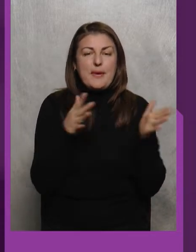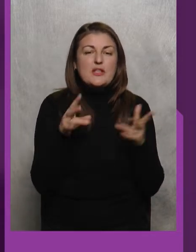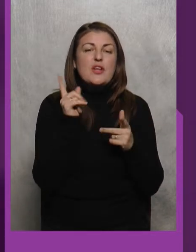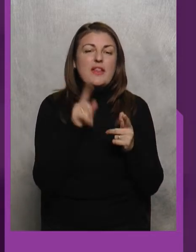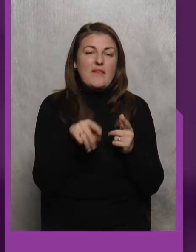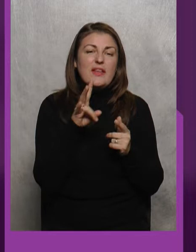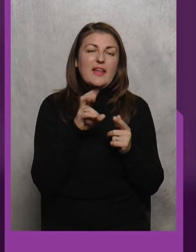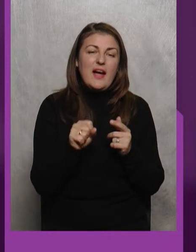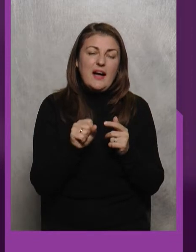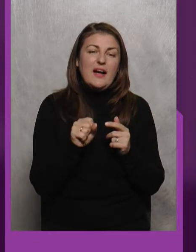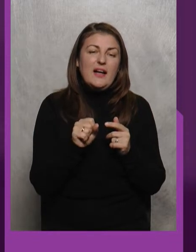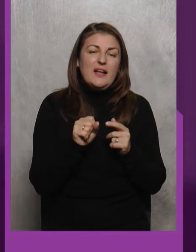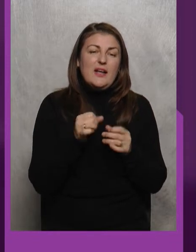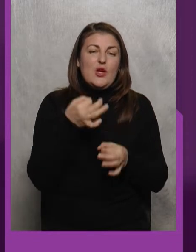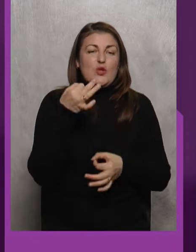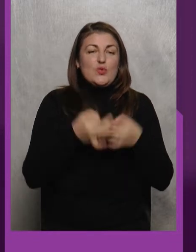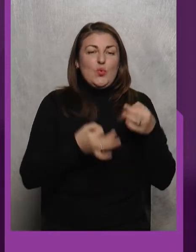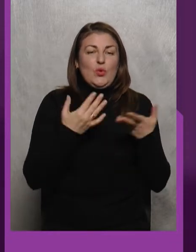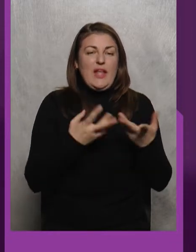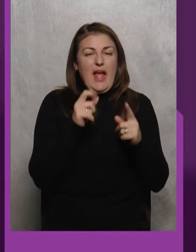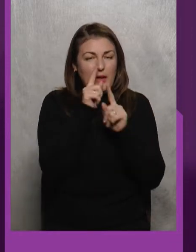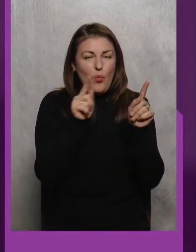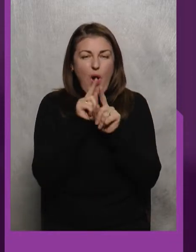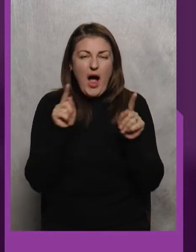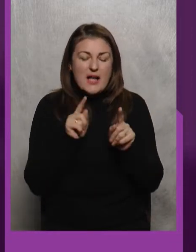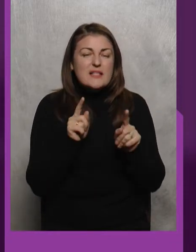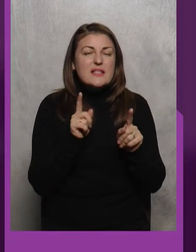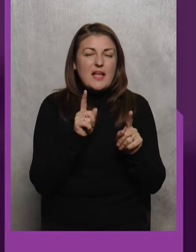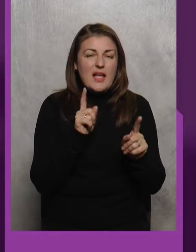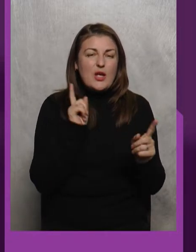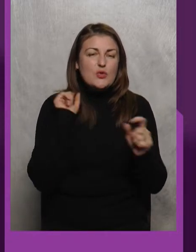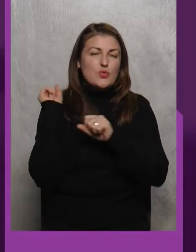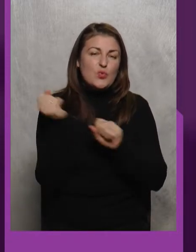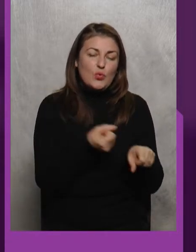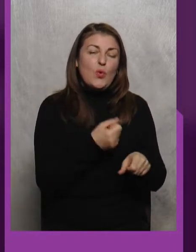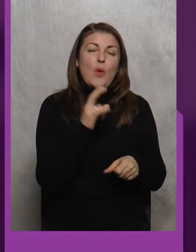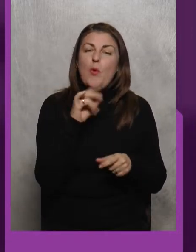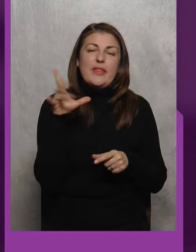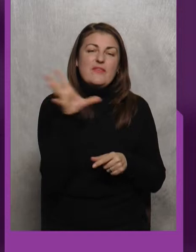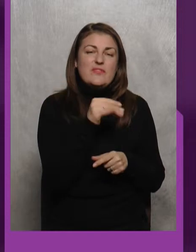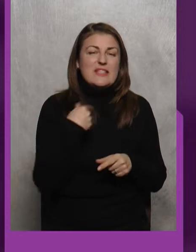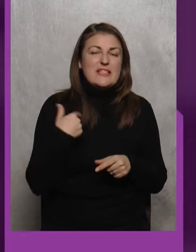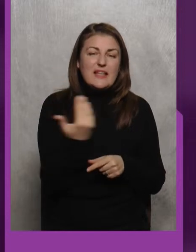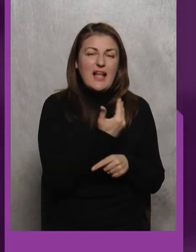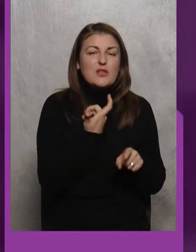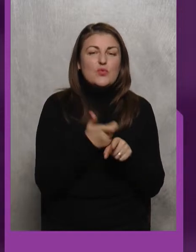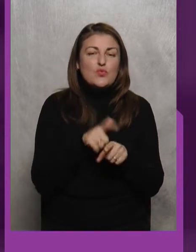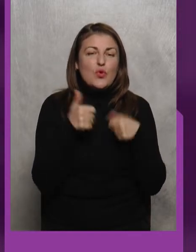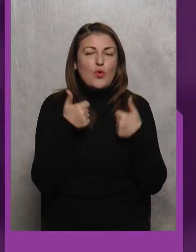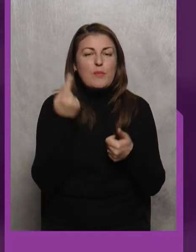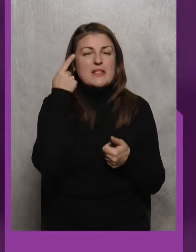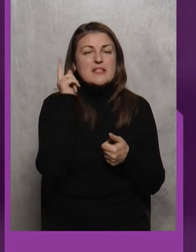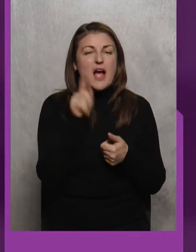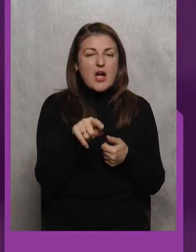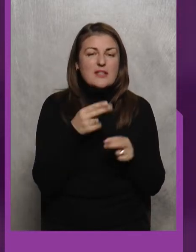навіть І на суддівці На нюансах дзюдо Бо ж не всі з нас Дуже добре